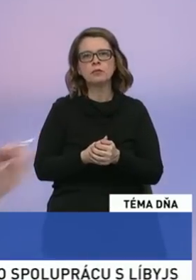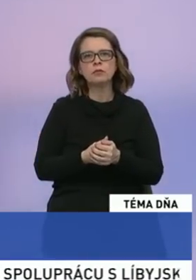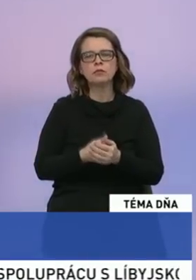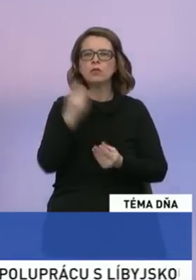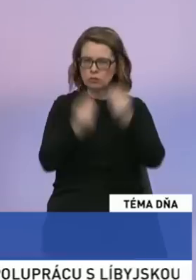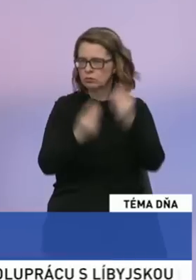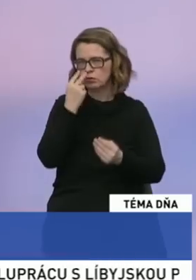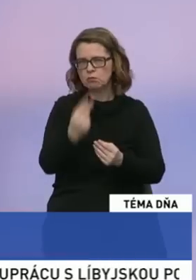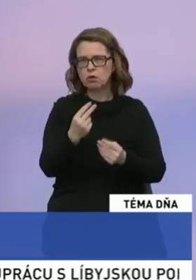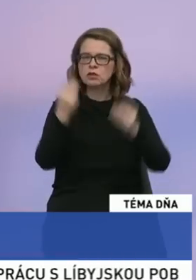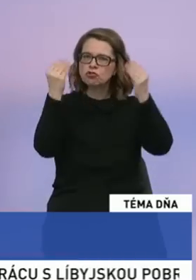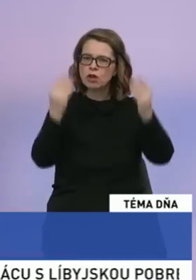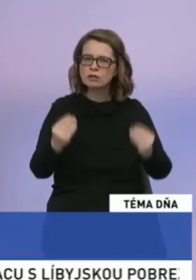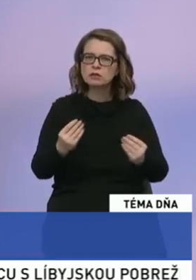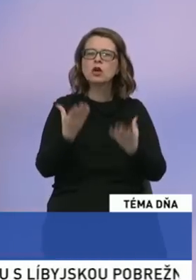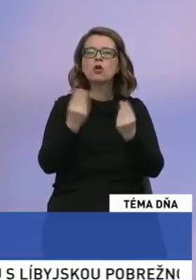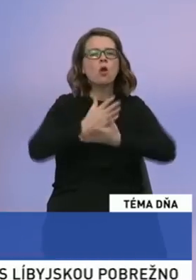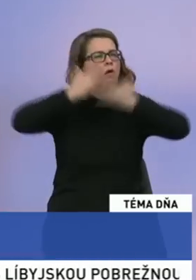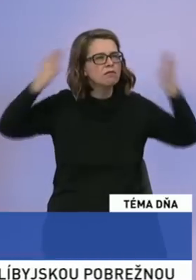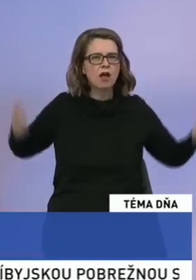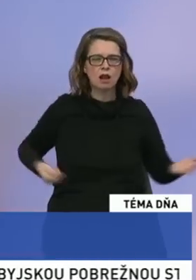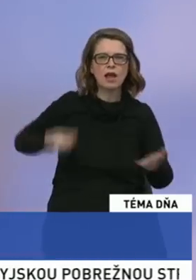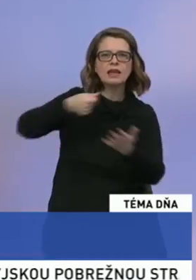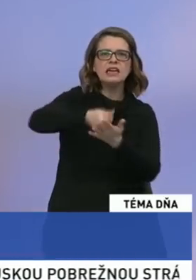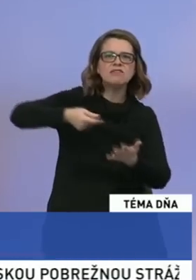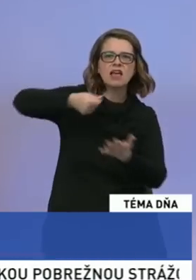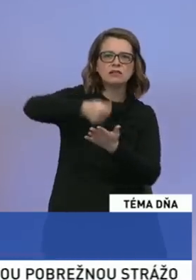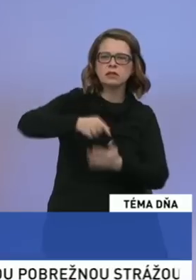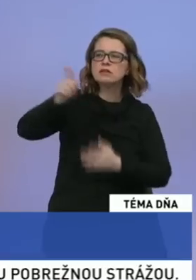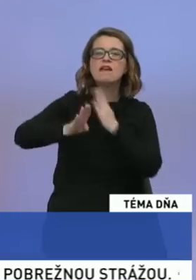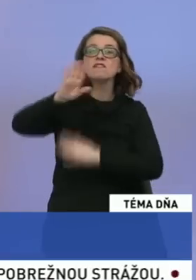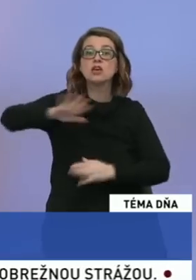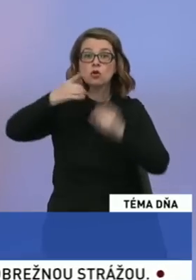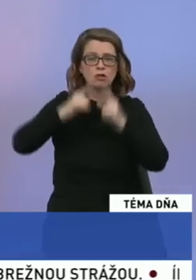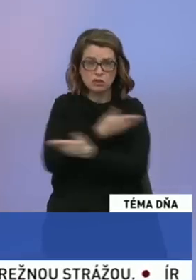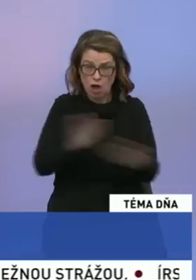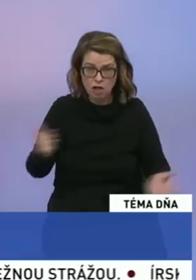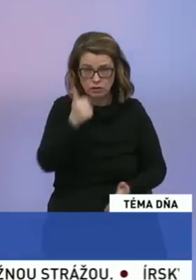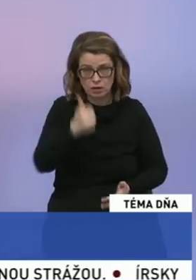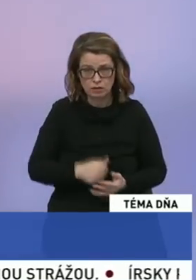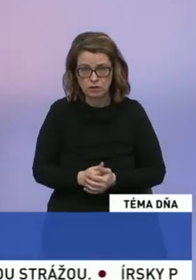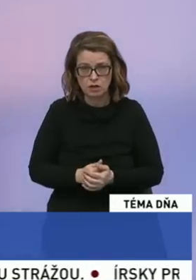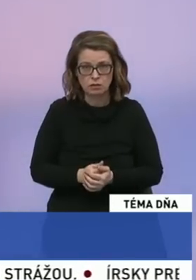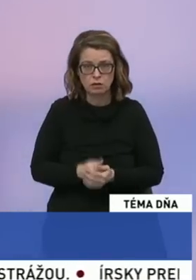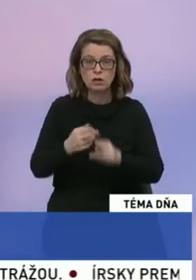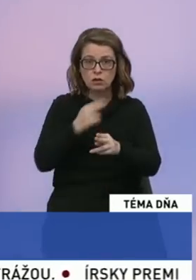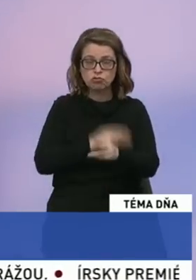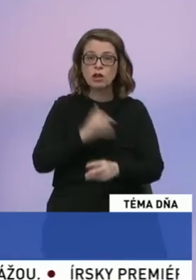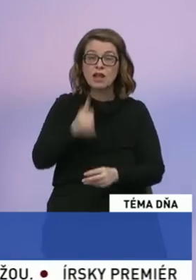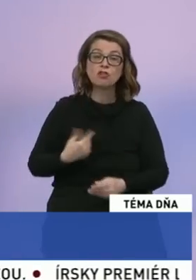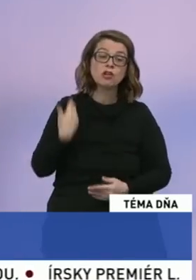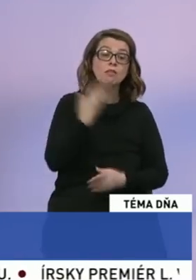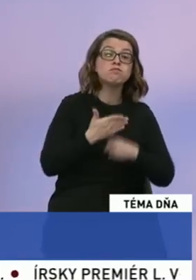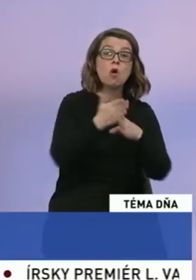zobrať štatisticky, koľko veľkých investícií prišlo na východ Slovenska. Ani jedna. Dokonca štát ešte prispieva